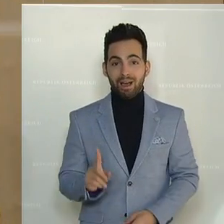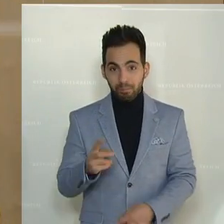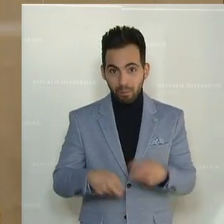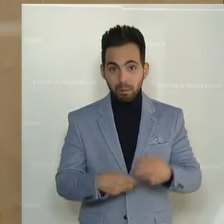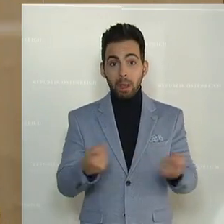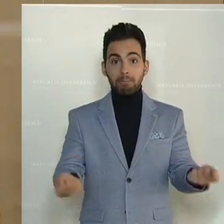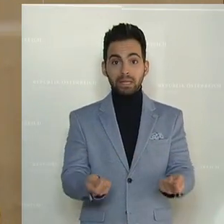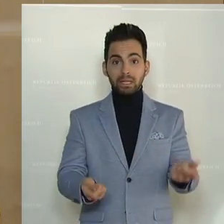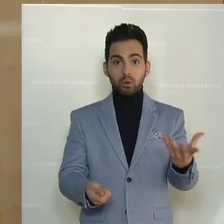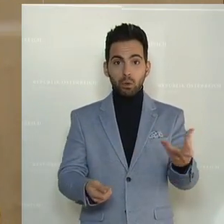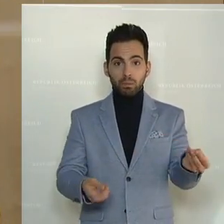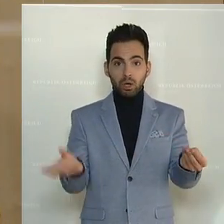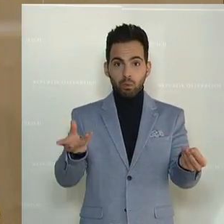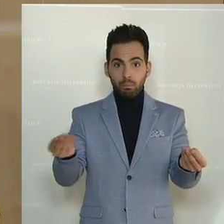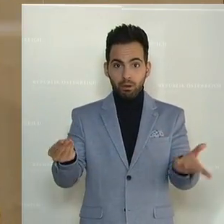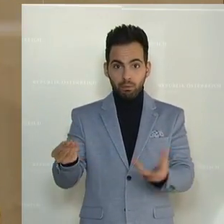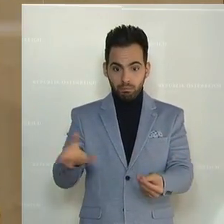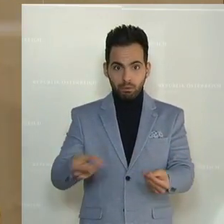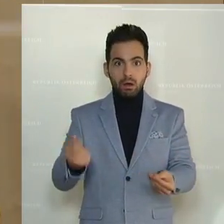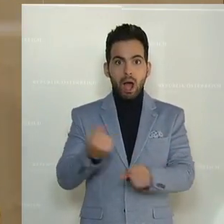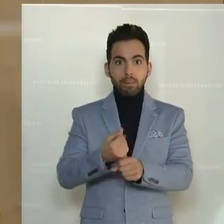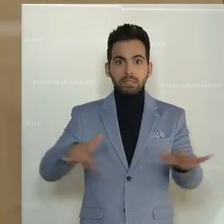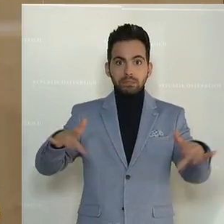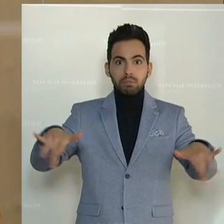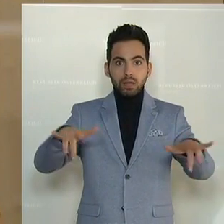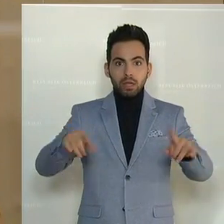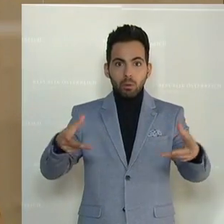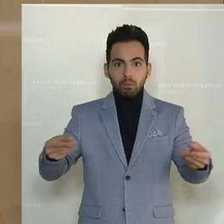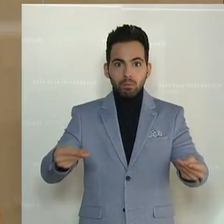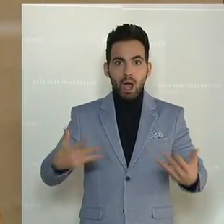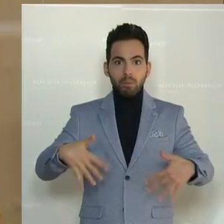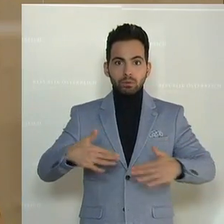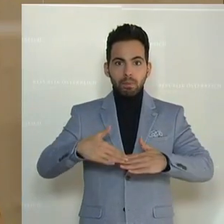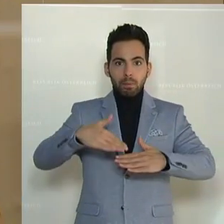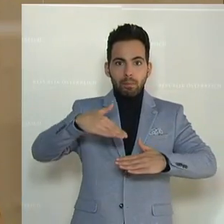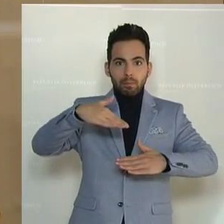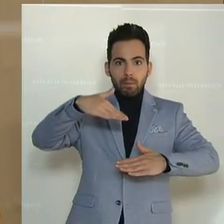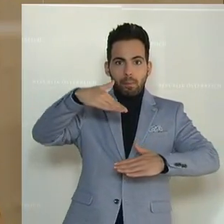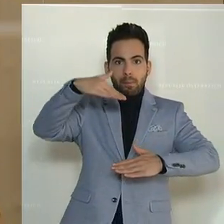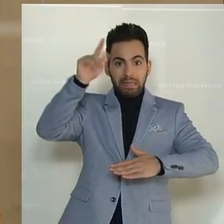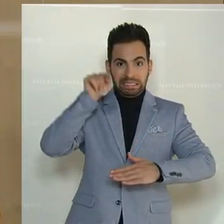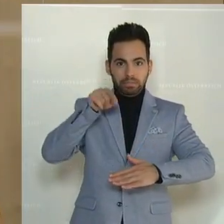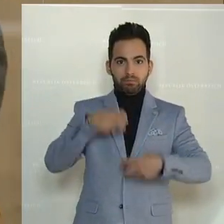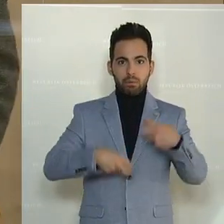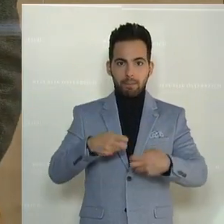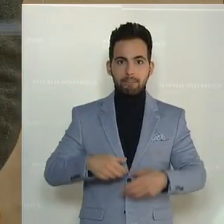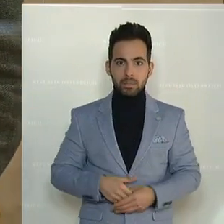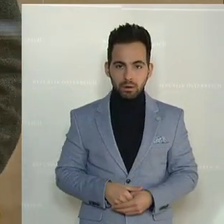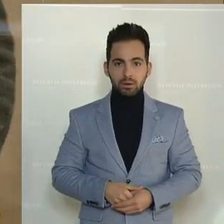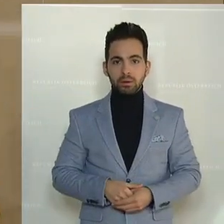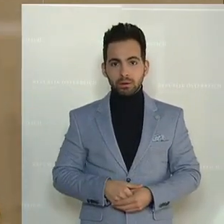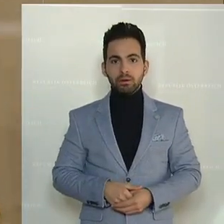Betrieb, den wir weniger haben, haben wir weniger Arbeitsplätze und eine höhere Arbeitslosigkeit. Normalerweise würde man hier eine